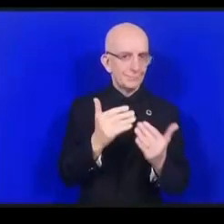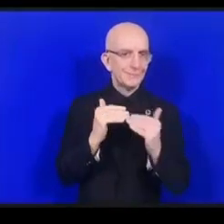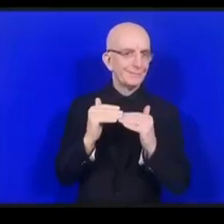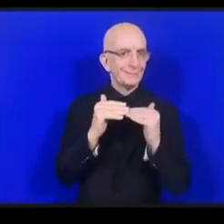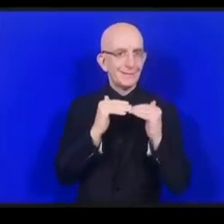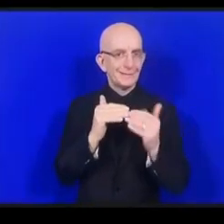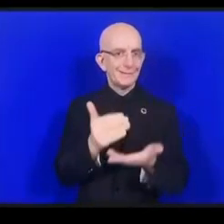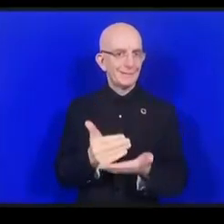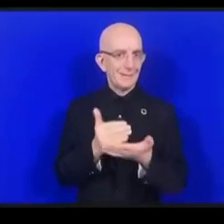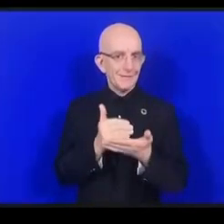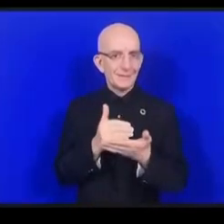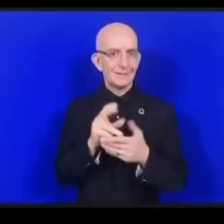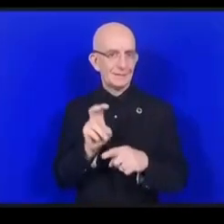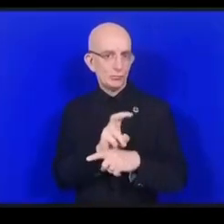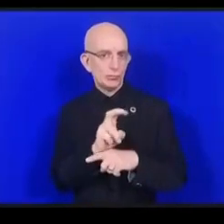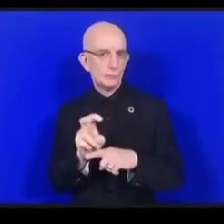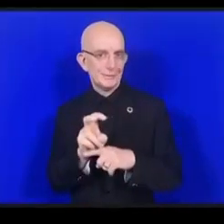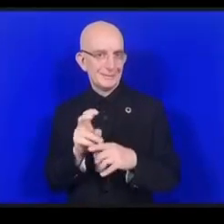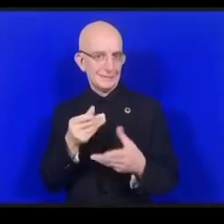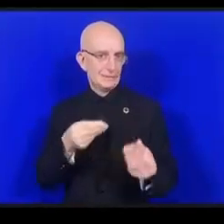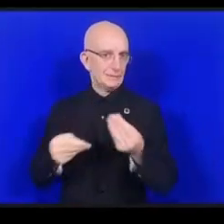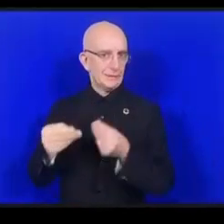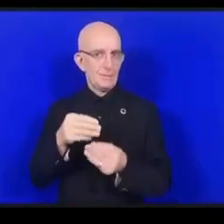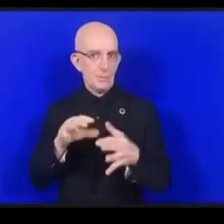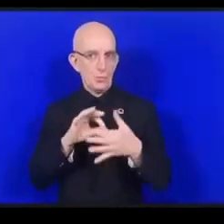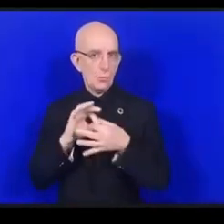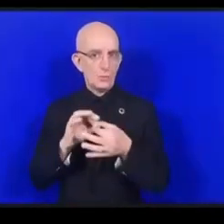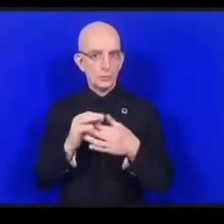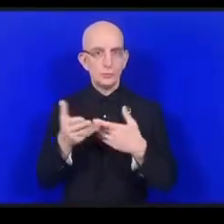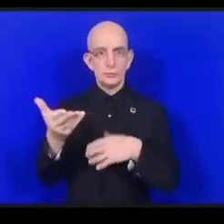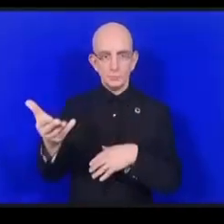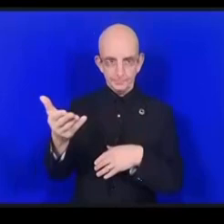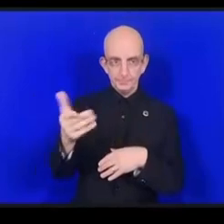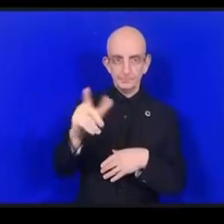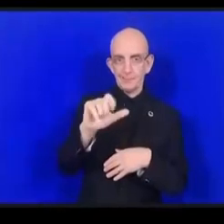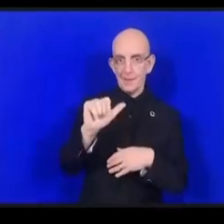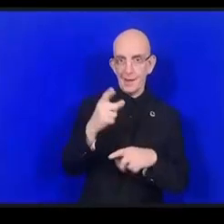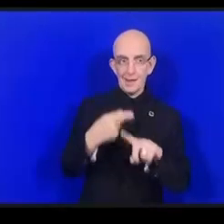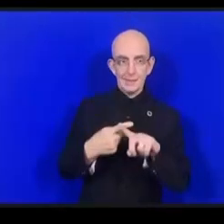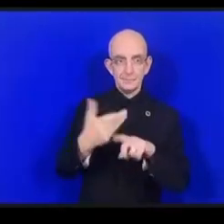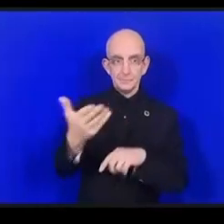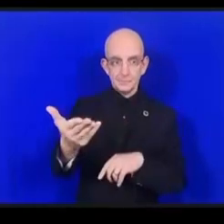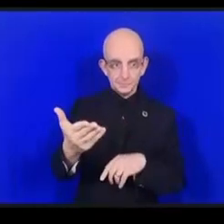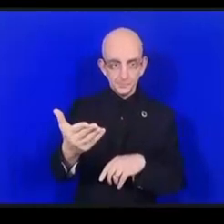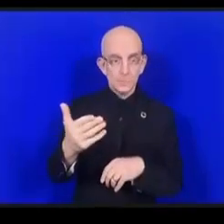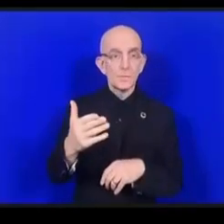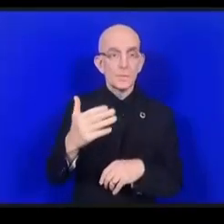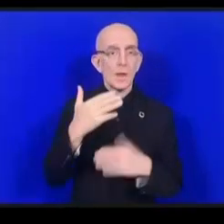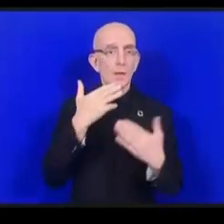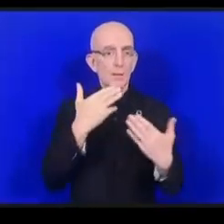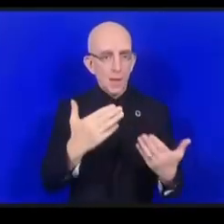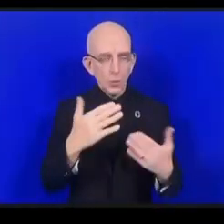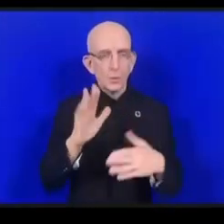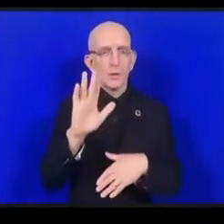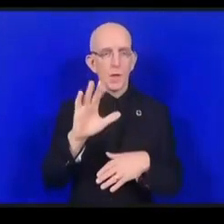متحدث آخر فيما يتعلق بالمعايير المكملة فكما سمعنا